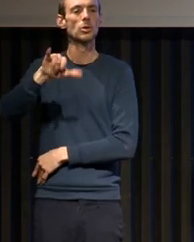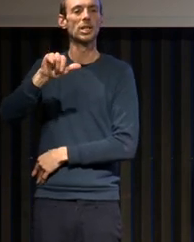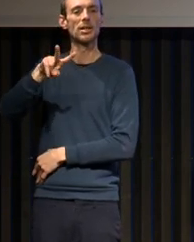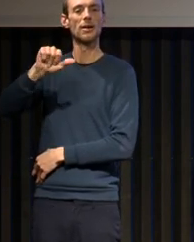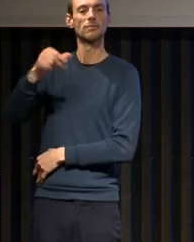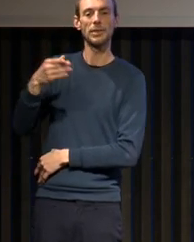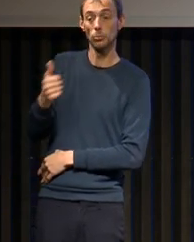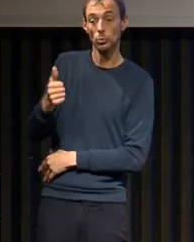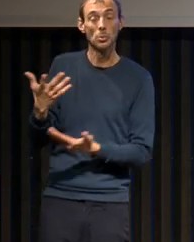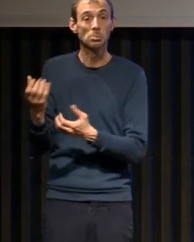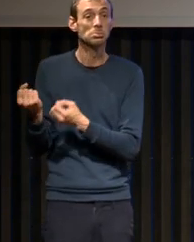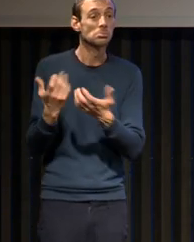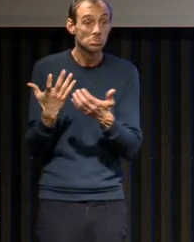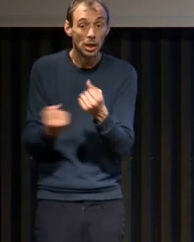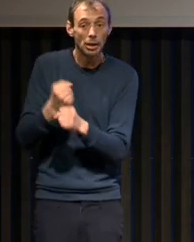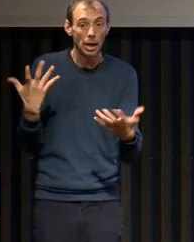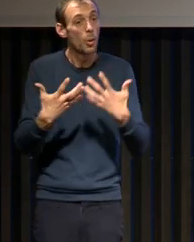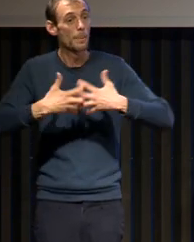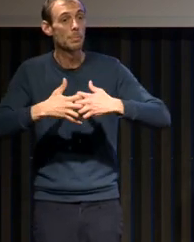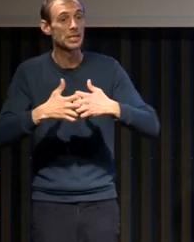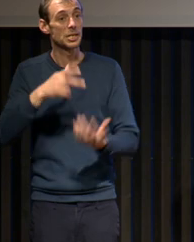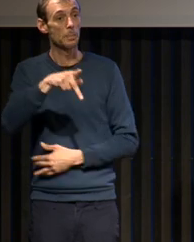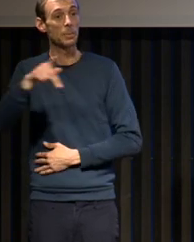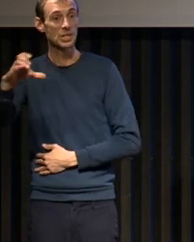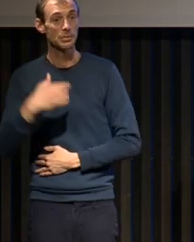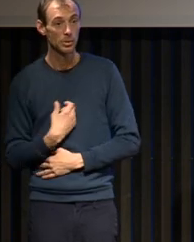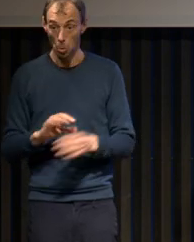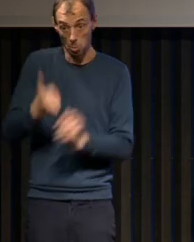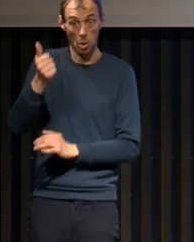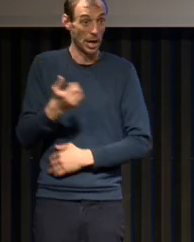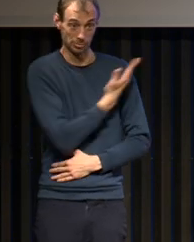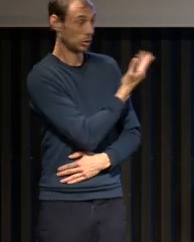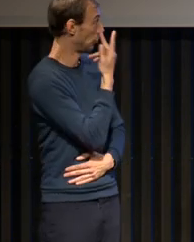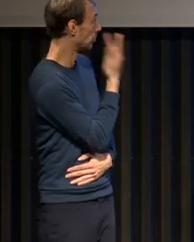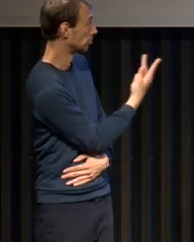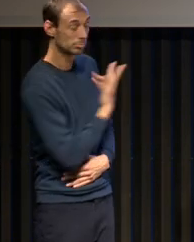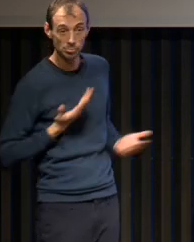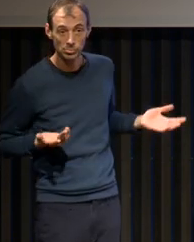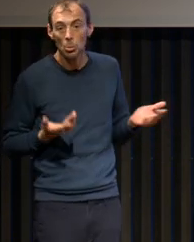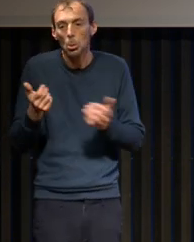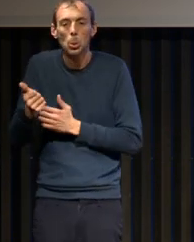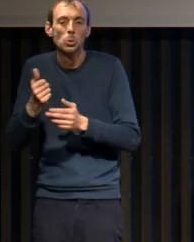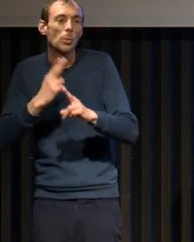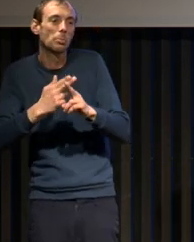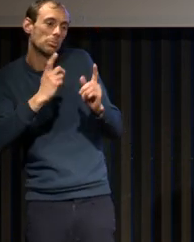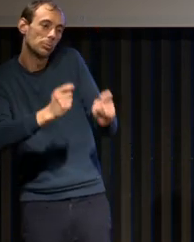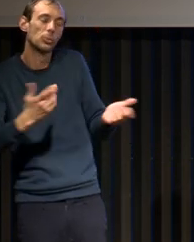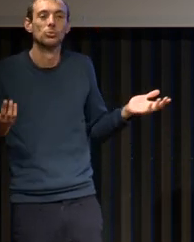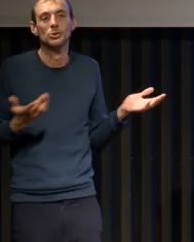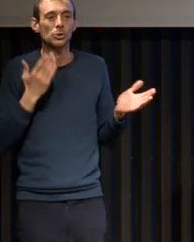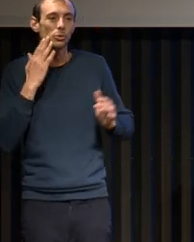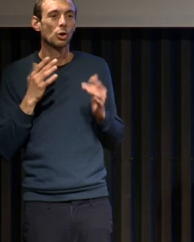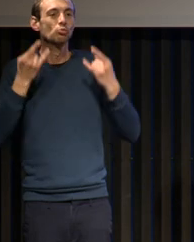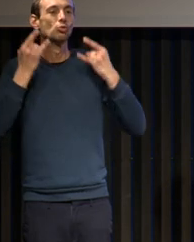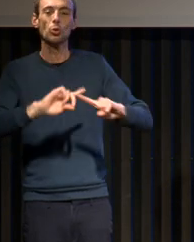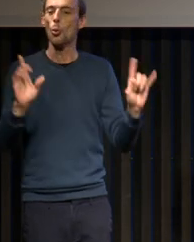qui invente la machine de PPC. Et vous voyez là, la première machine de PPC qu'il a produite, qu'il a appelée humblement la Sullivan. Il s